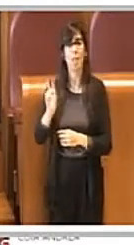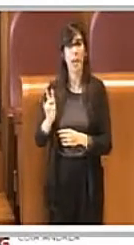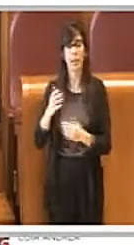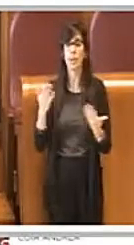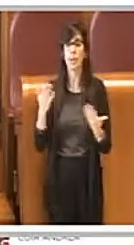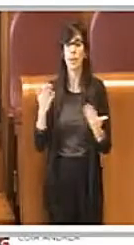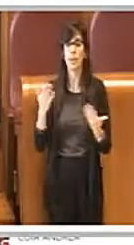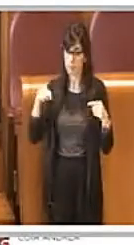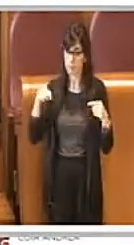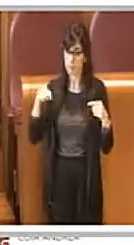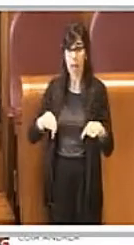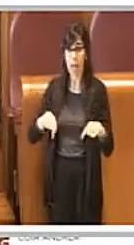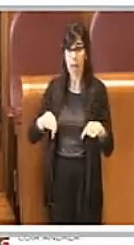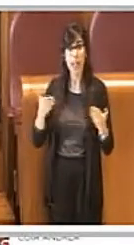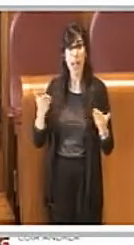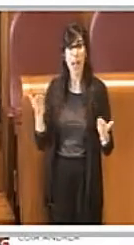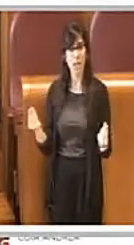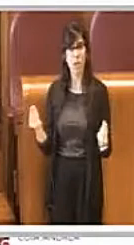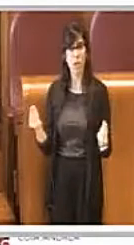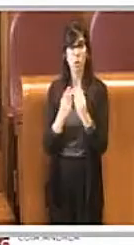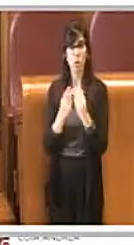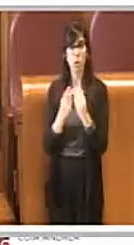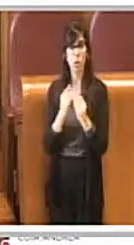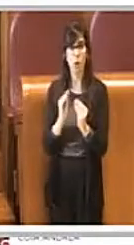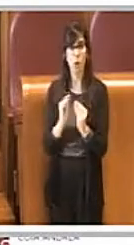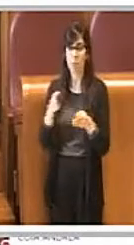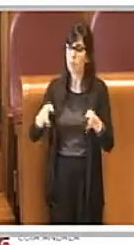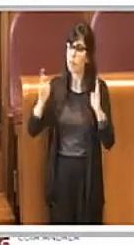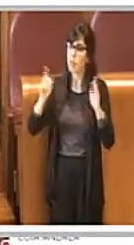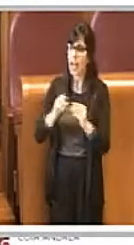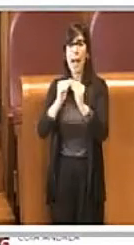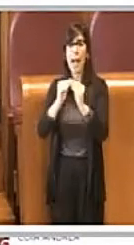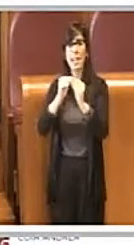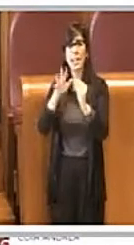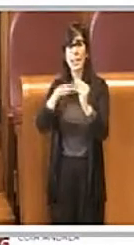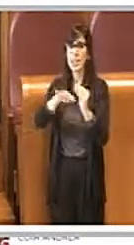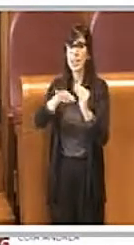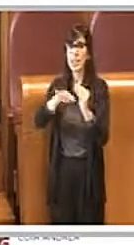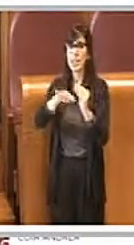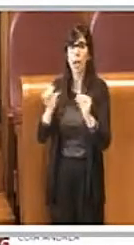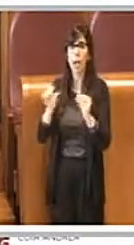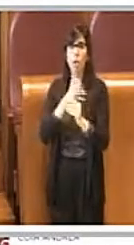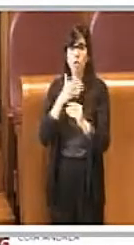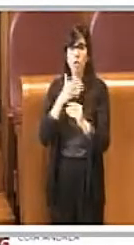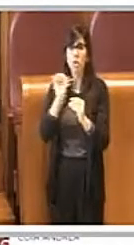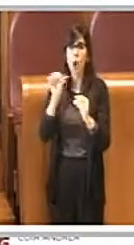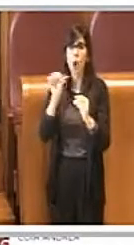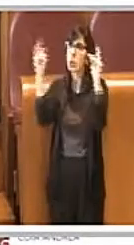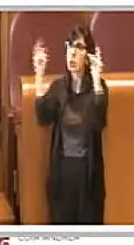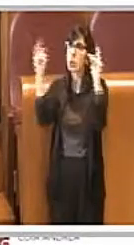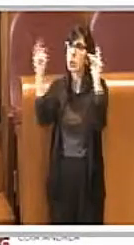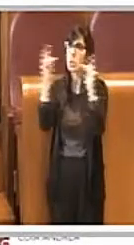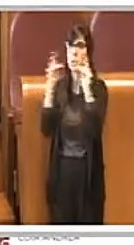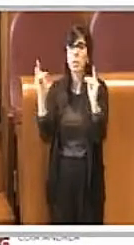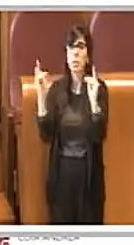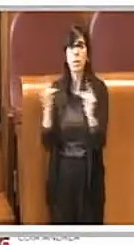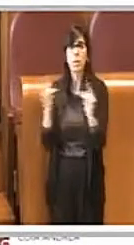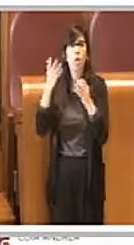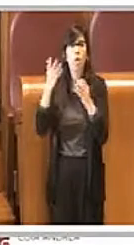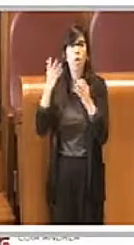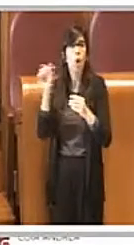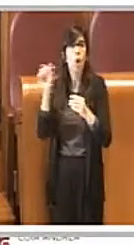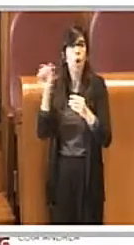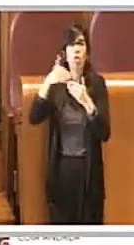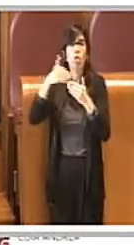adesso, al momento, abbiamo un cantiere rappresentato da un enorme scheletro di cemento che interessa, appunto,